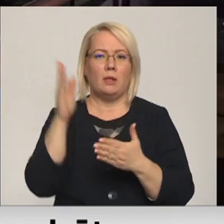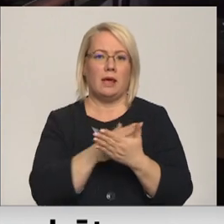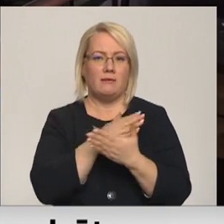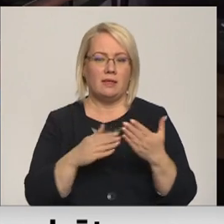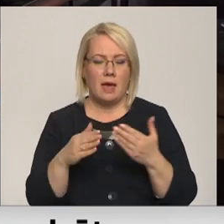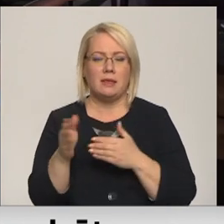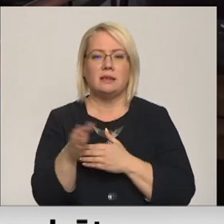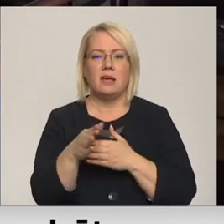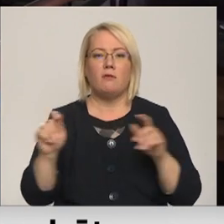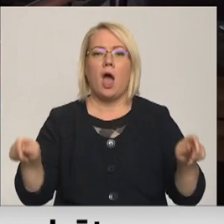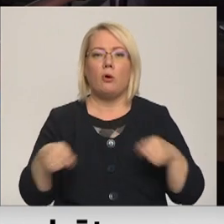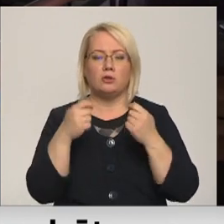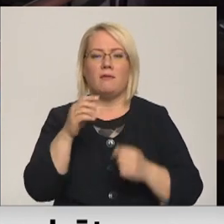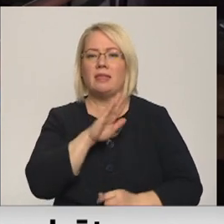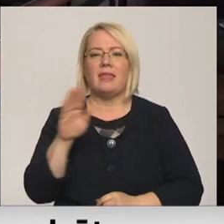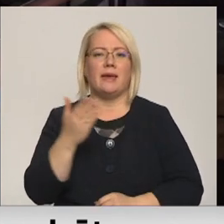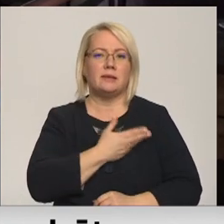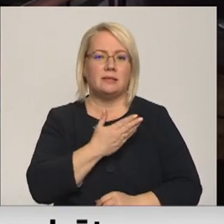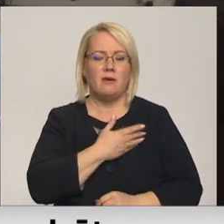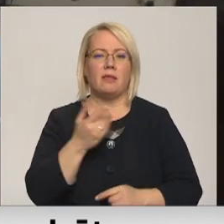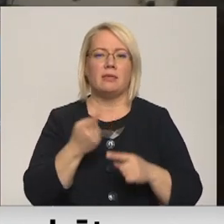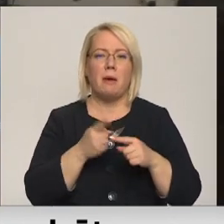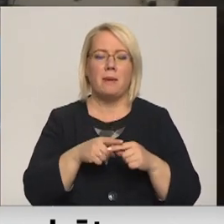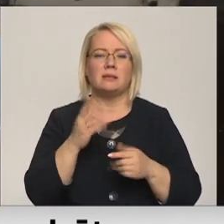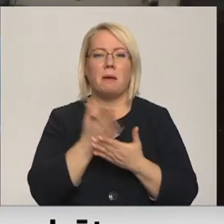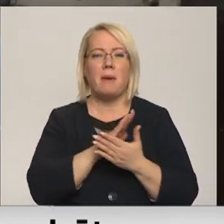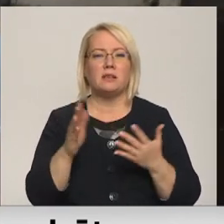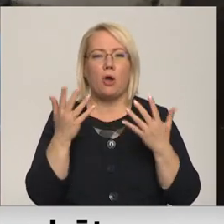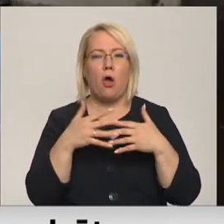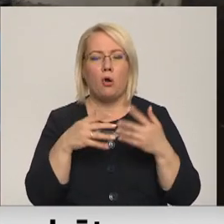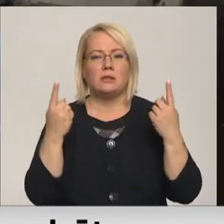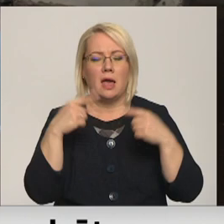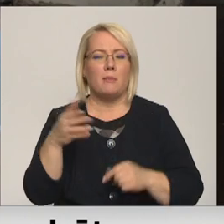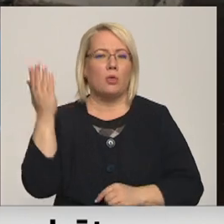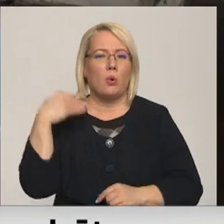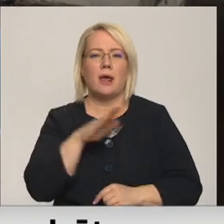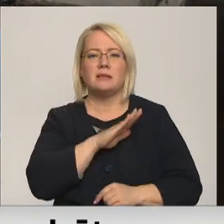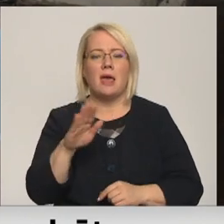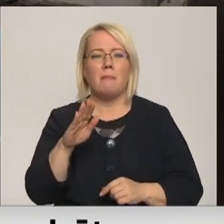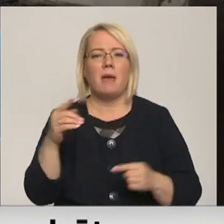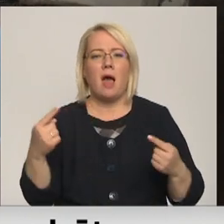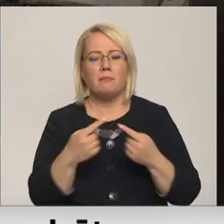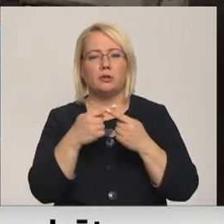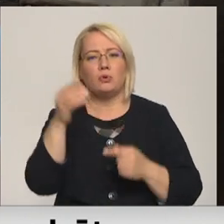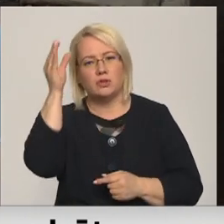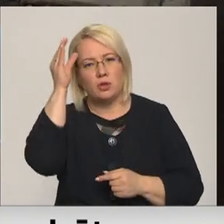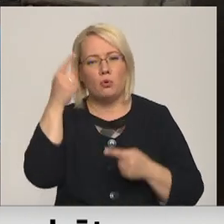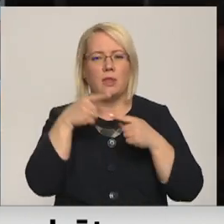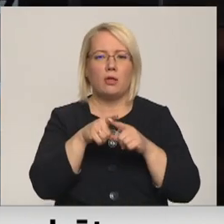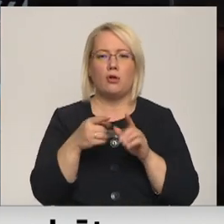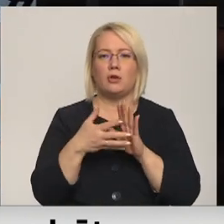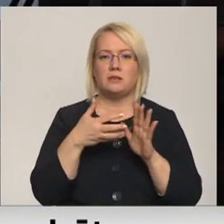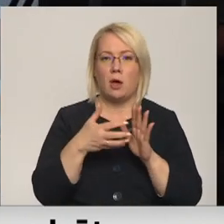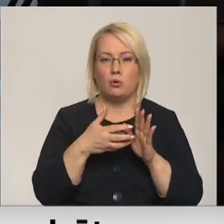audzētava neizdzīvoja ne tikai tāpēc, ka beidzās kolhozu laiki, bet arī tolaik nebija atbilstošu zināšanu un pareizi tehnoloģiju.